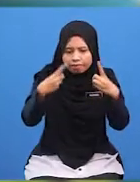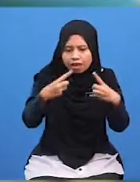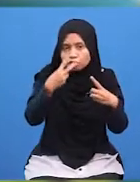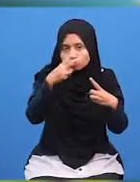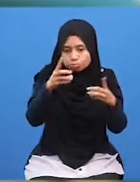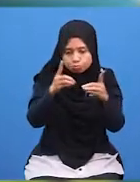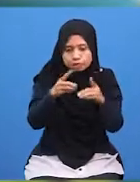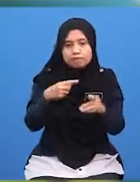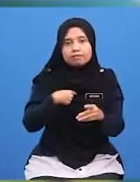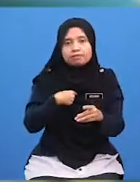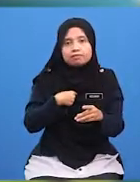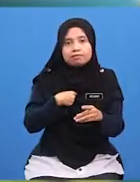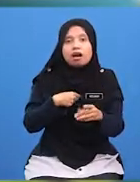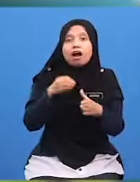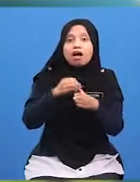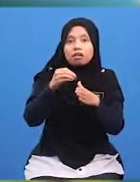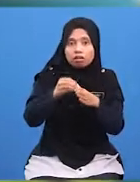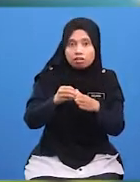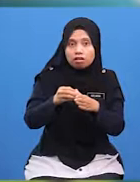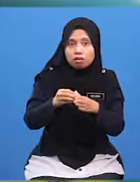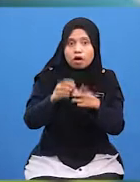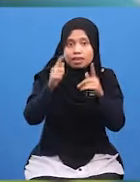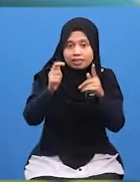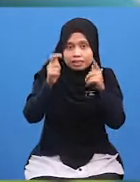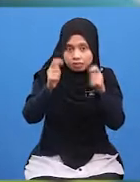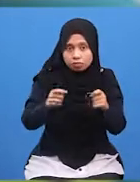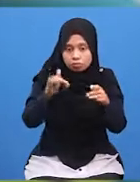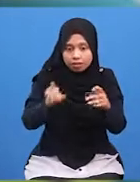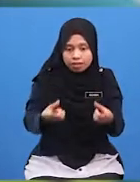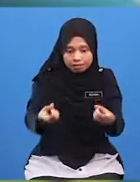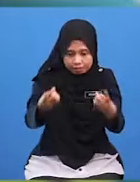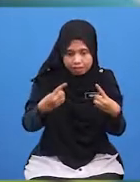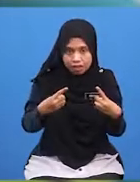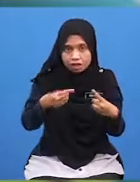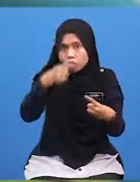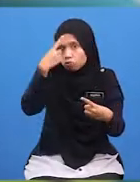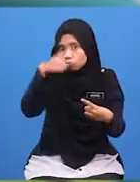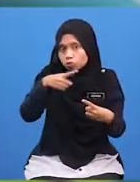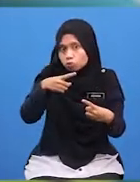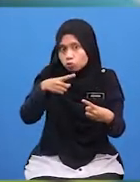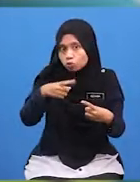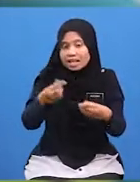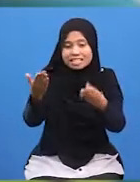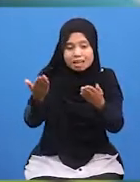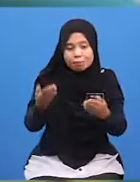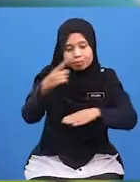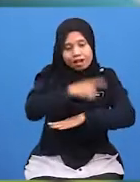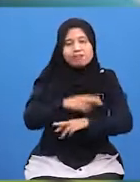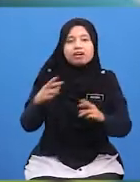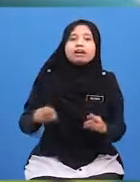kita Ataupun Tetamu yang hadir Ke rumah kita Untuk menyambut Hari Raya